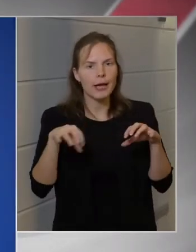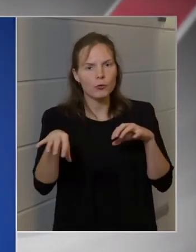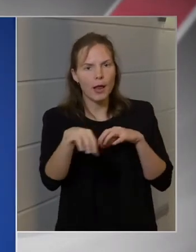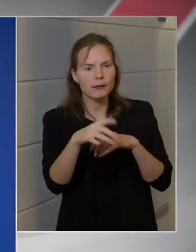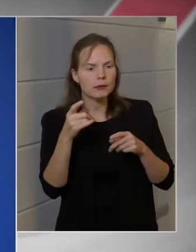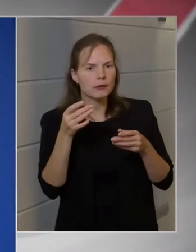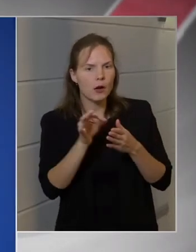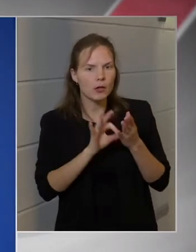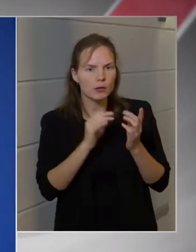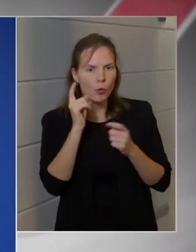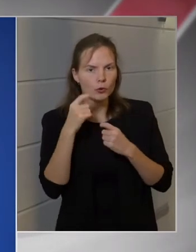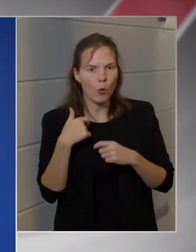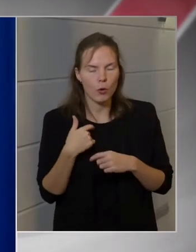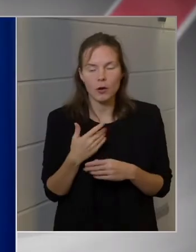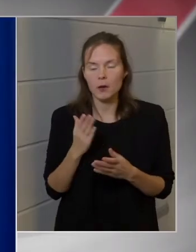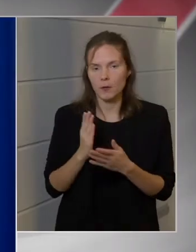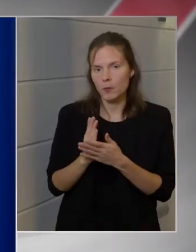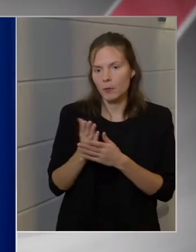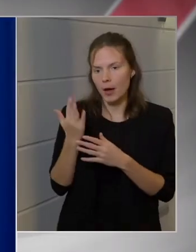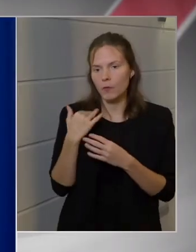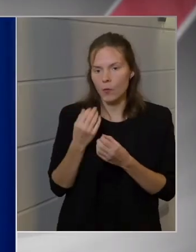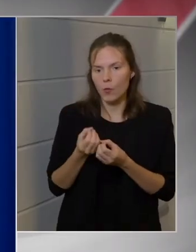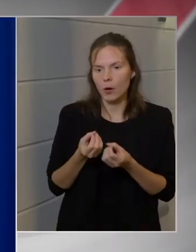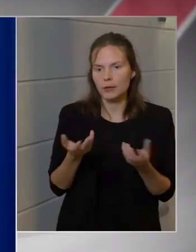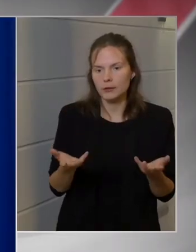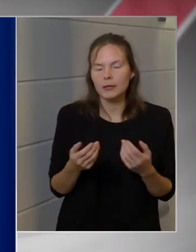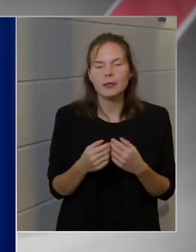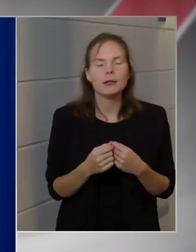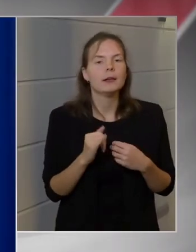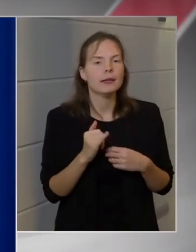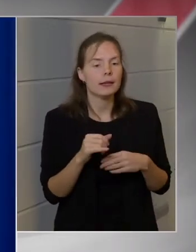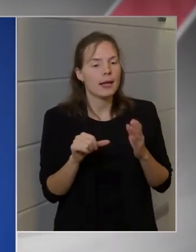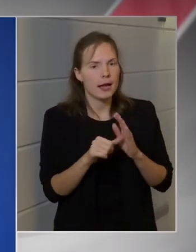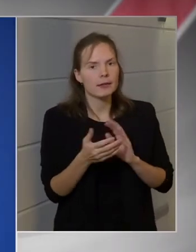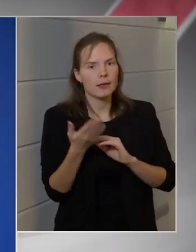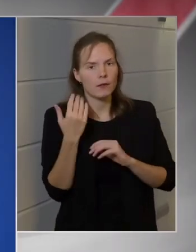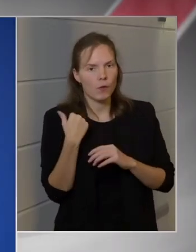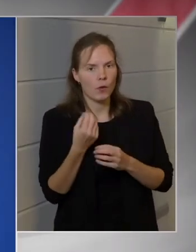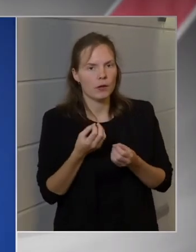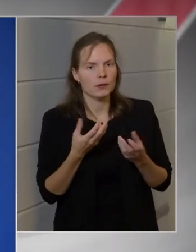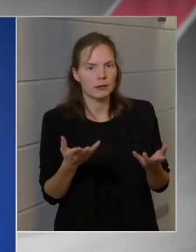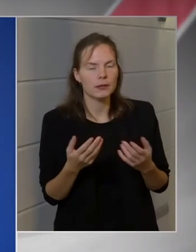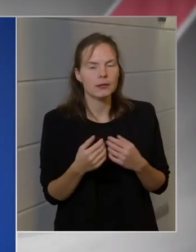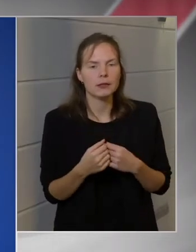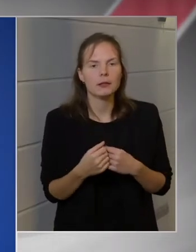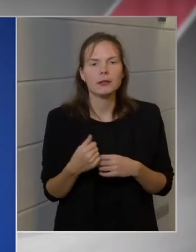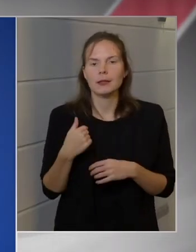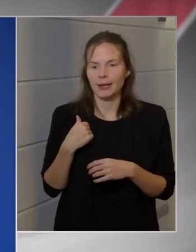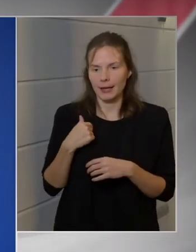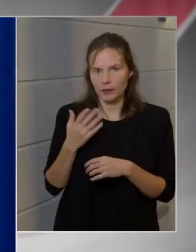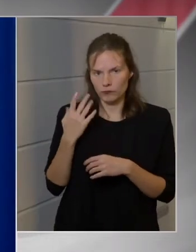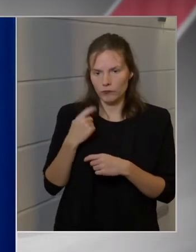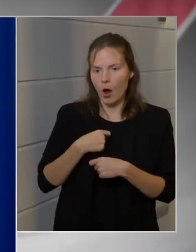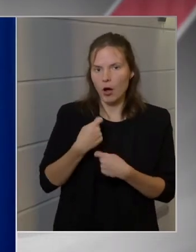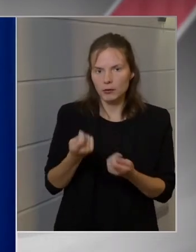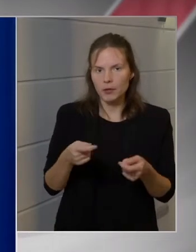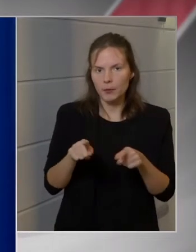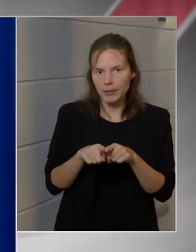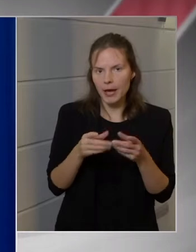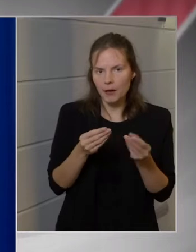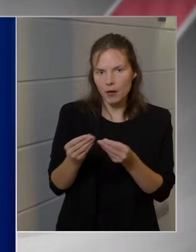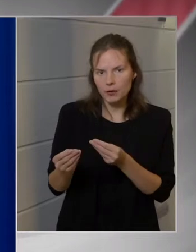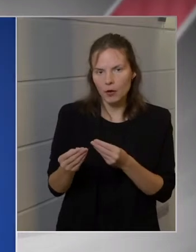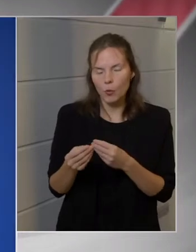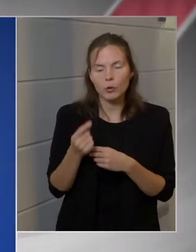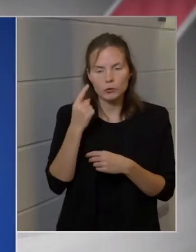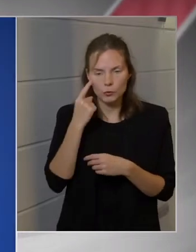is hoztunk már nyilvánosságra. Igen, egyszer nyilvánosságra hozták. Ugye akkor azt jöttem, hogy... adtam önöknek ilyen anyagot. Igen, igen. Akkor azt